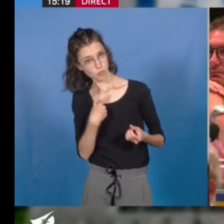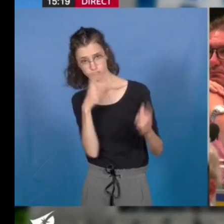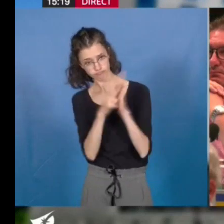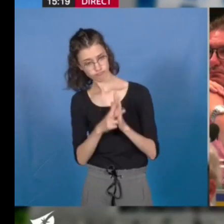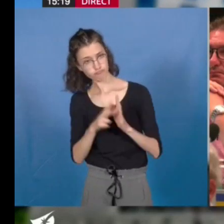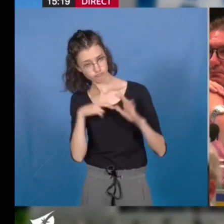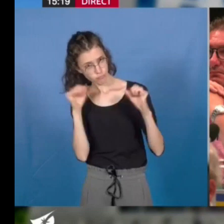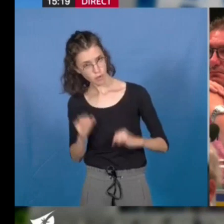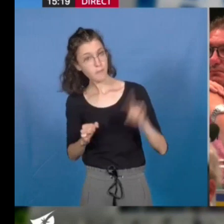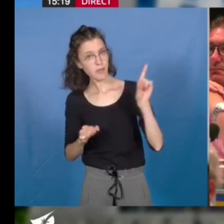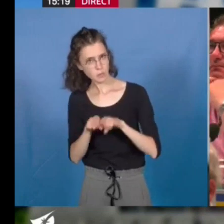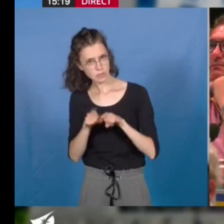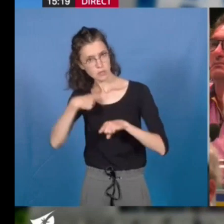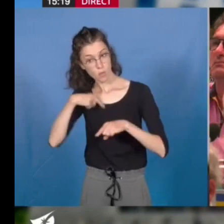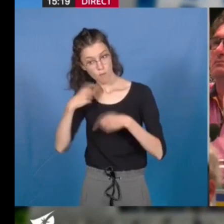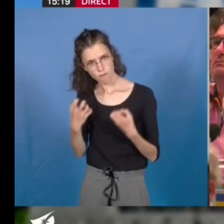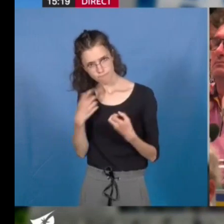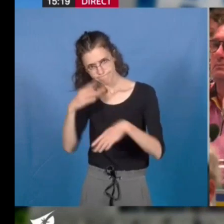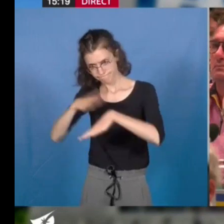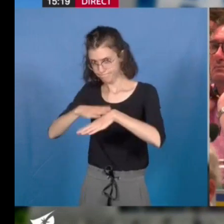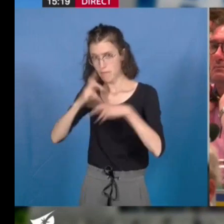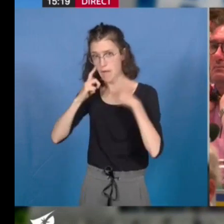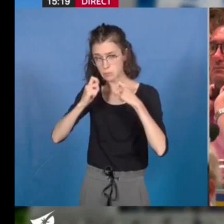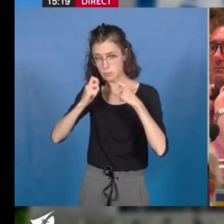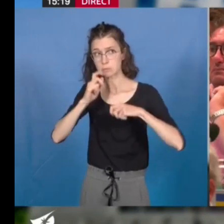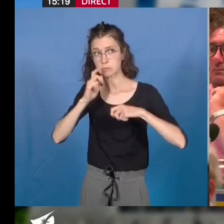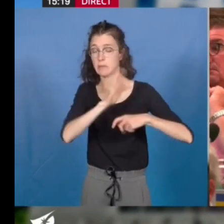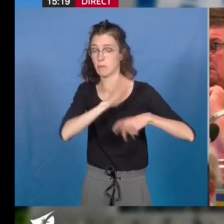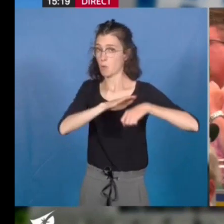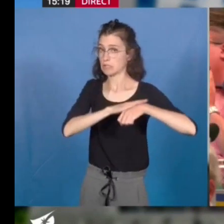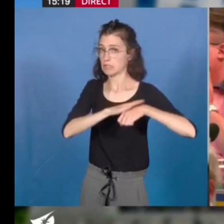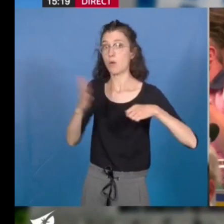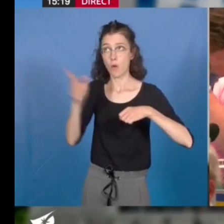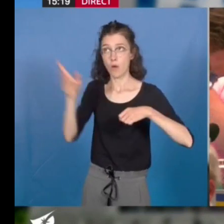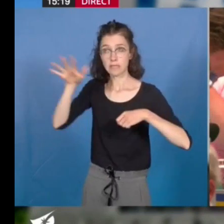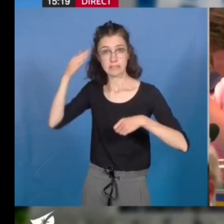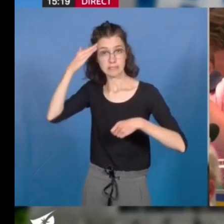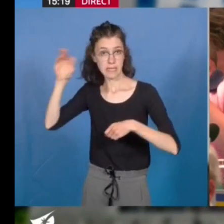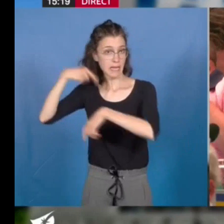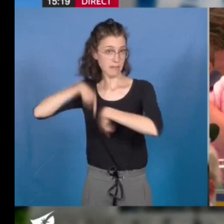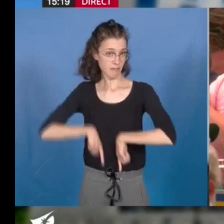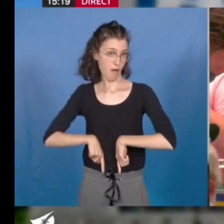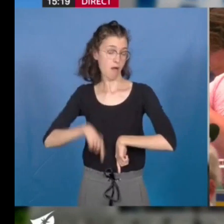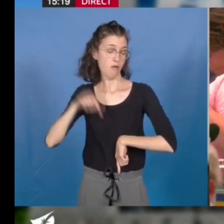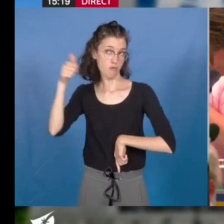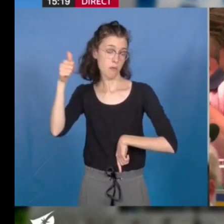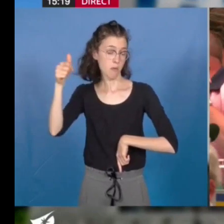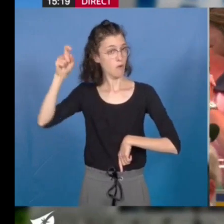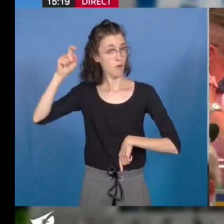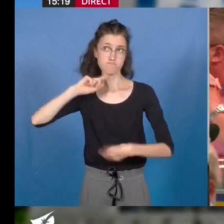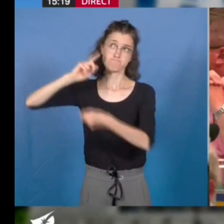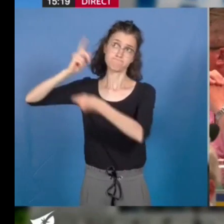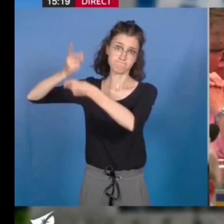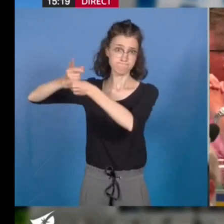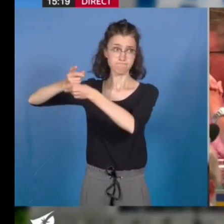prévention politique en rappelant qu'il appartient à l'État de prodiguer des soins à notre